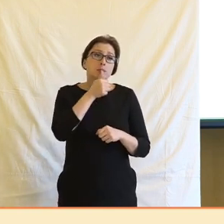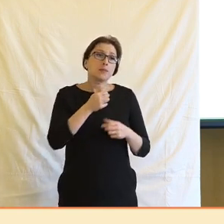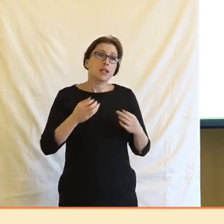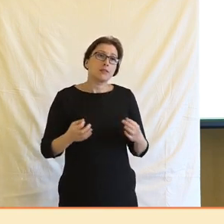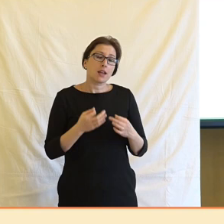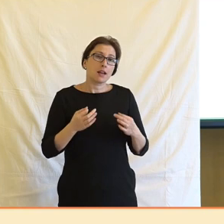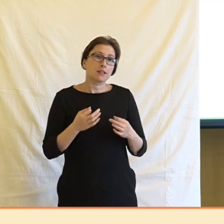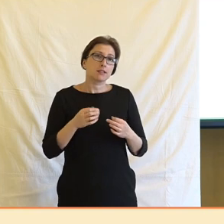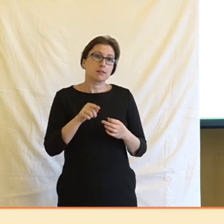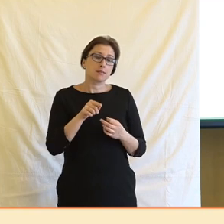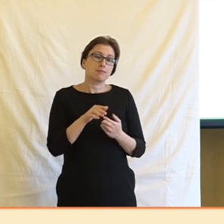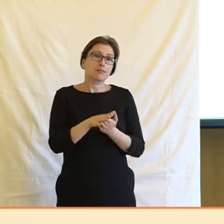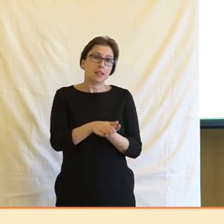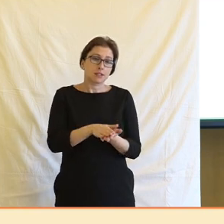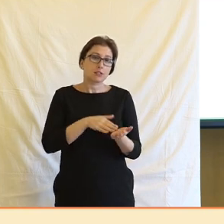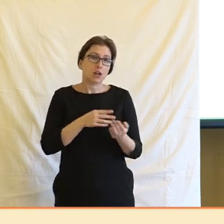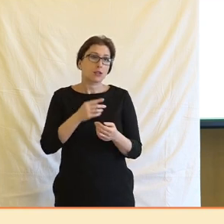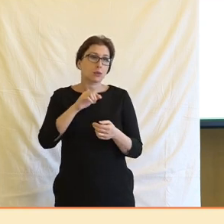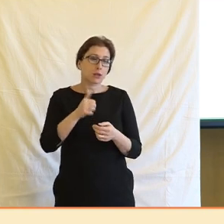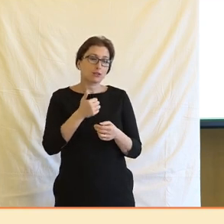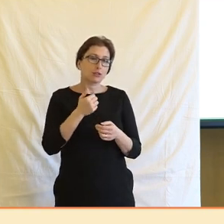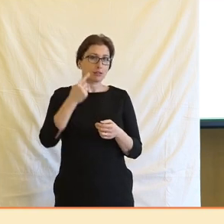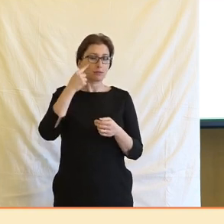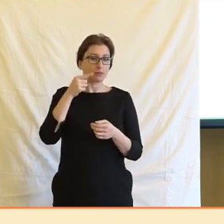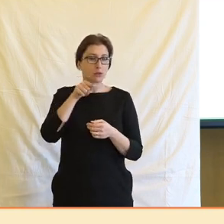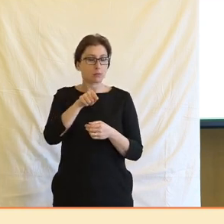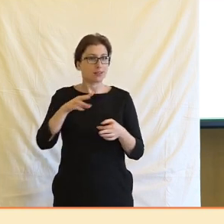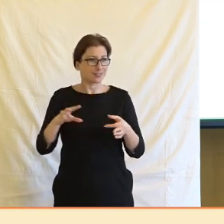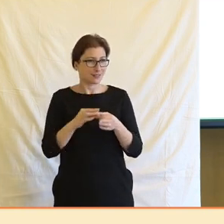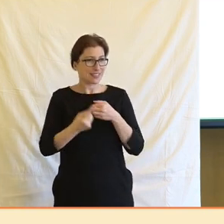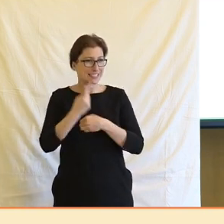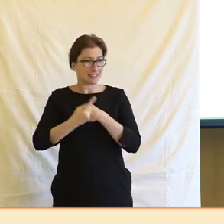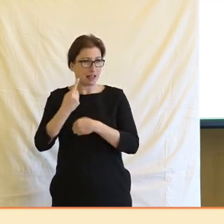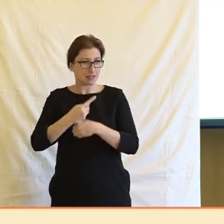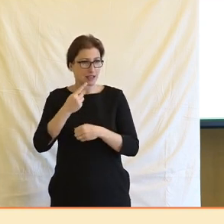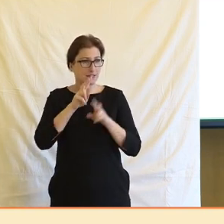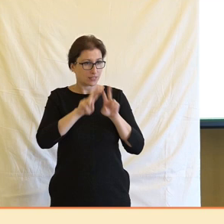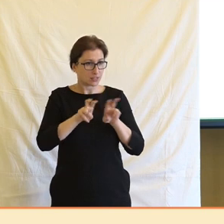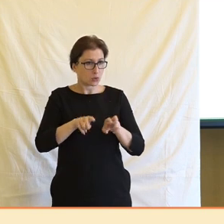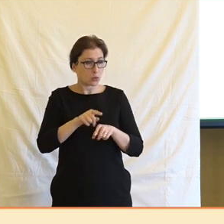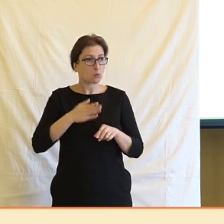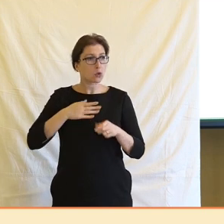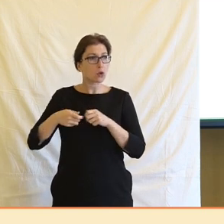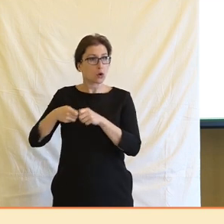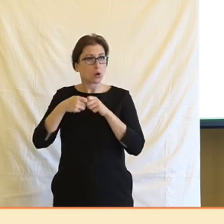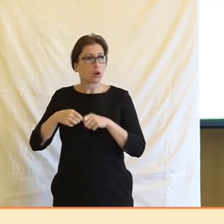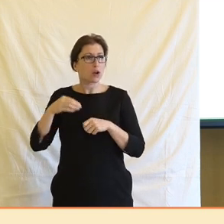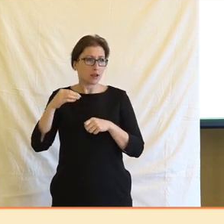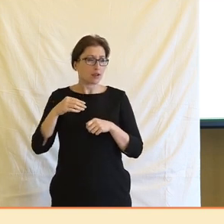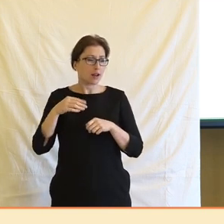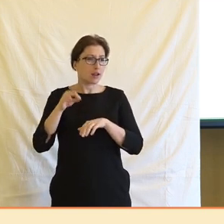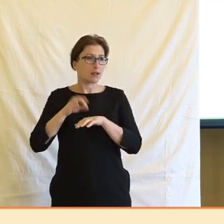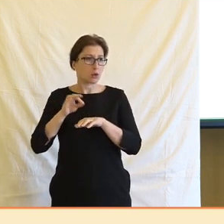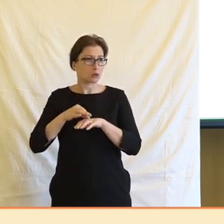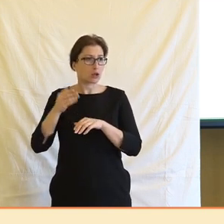napadla hned na začátku, vidět v tom ještě jednu paralelu tady této studie. Můj kolega, pan profesor Čermák z